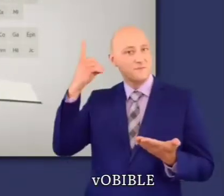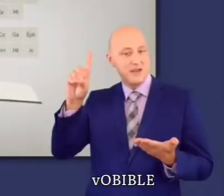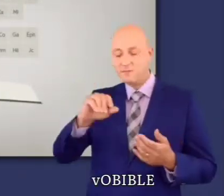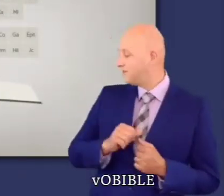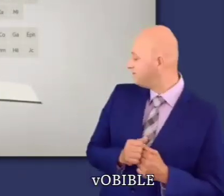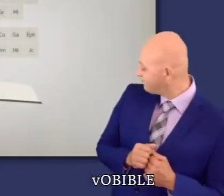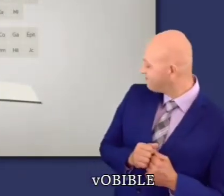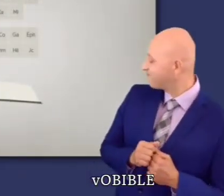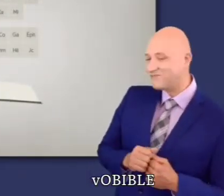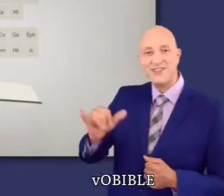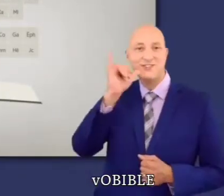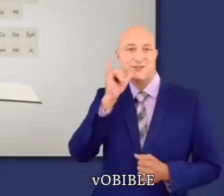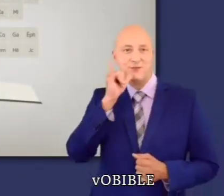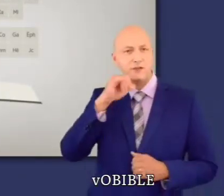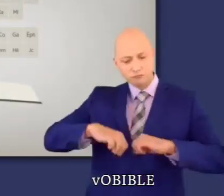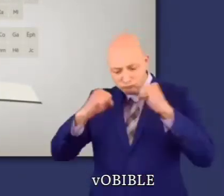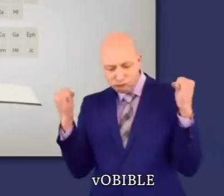Introduction au livre de Josué